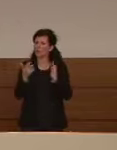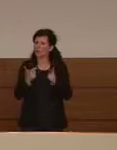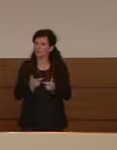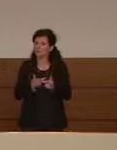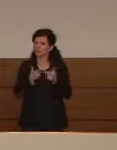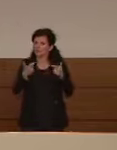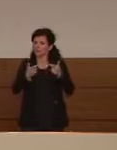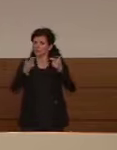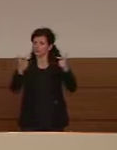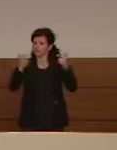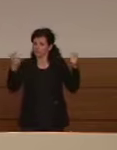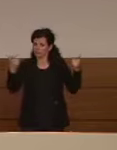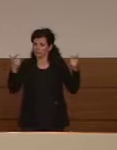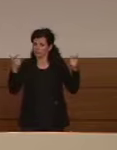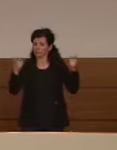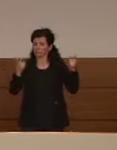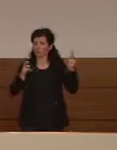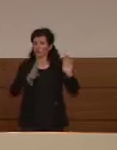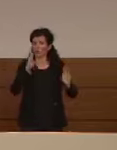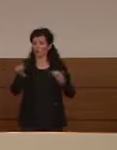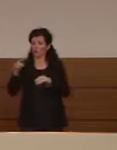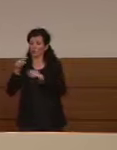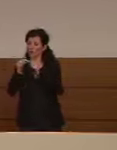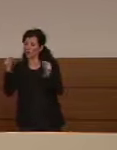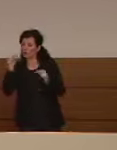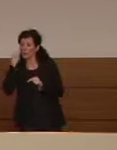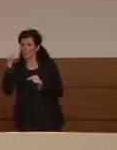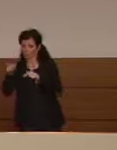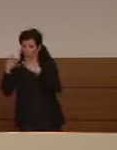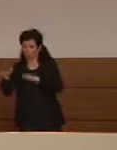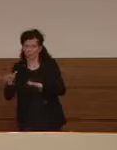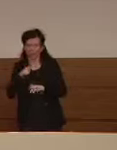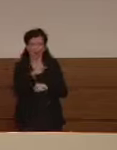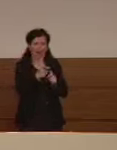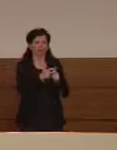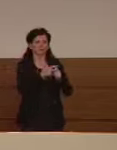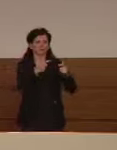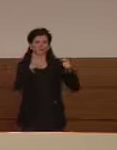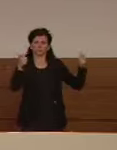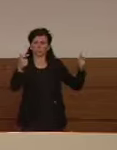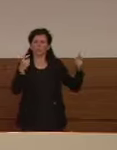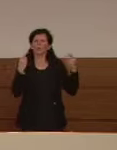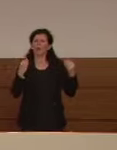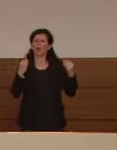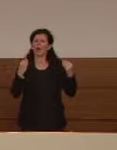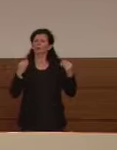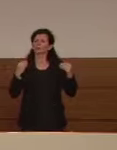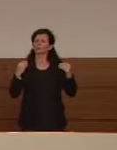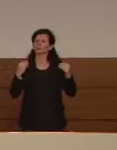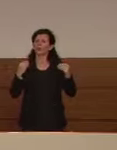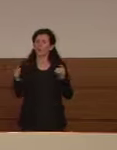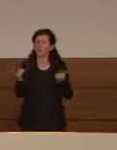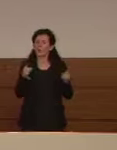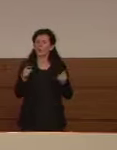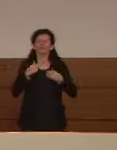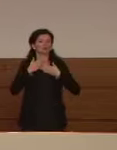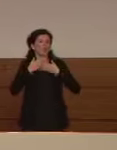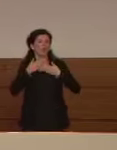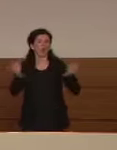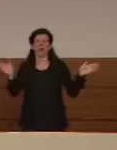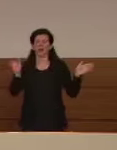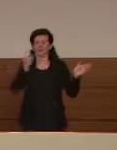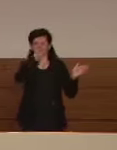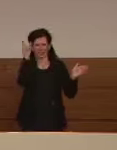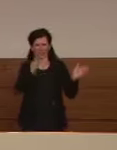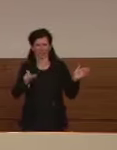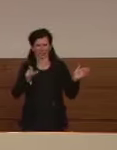nuovi positivi rispetto ai tamponi fatti quando si passerà una fase più di graduale apertura comunque rimane una situazione di